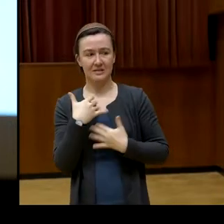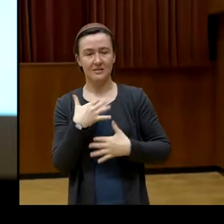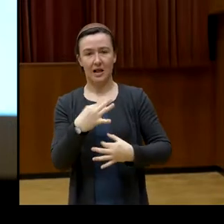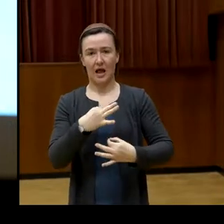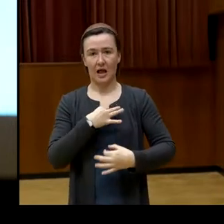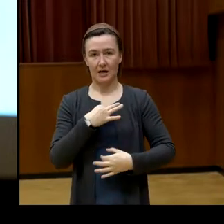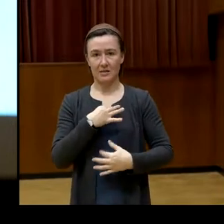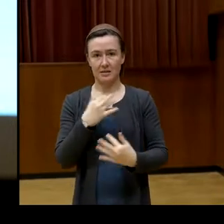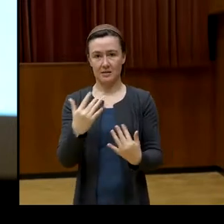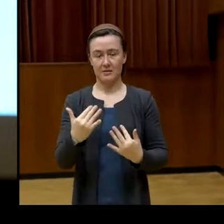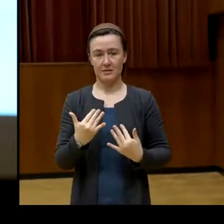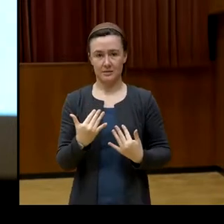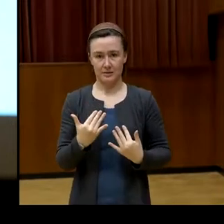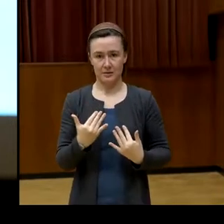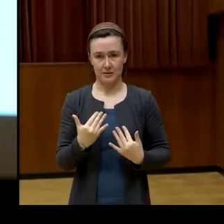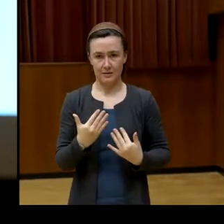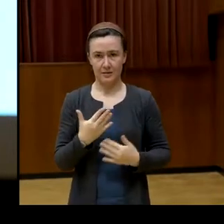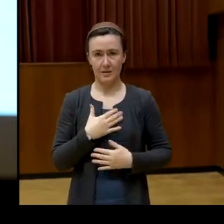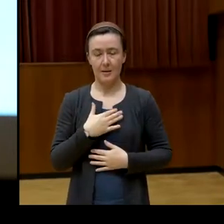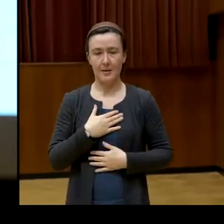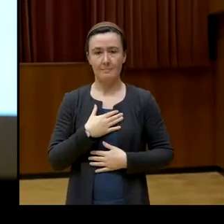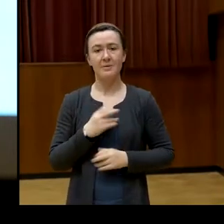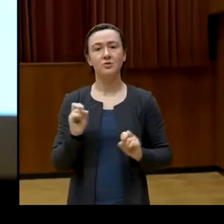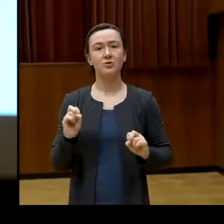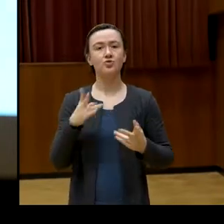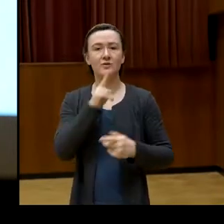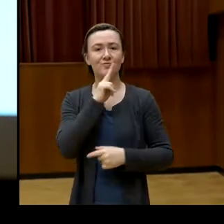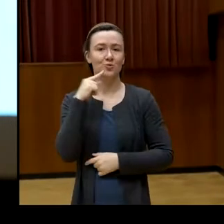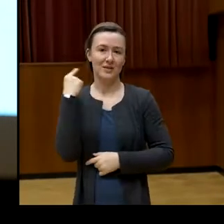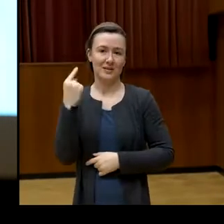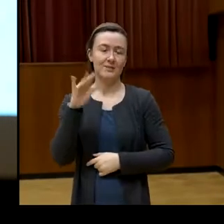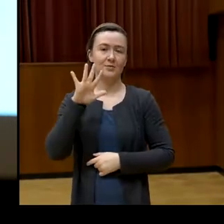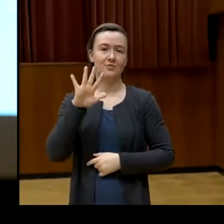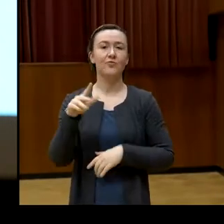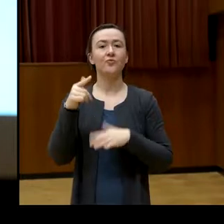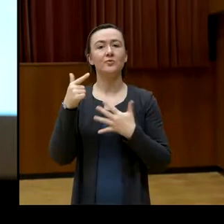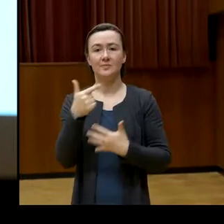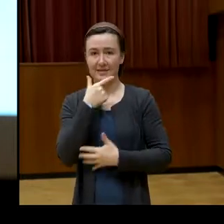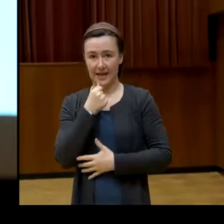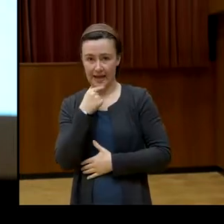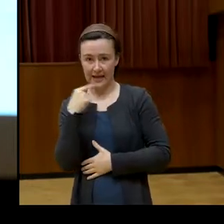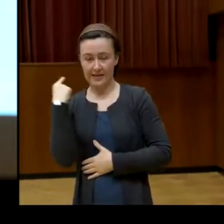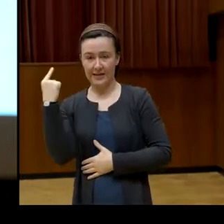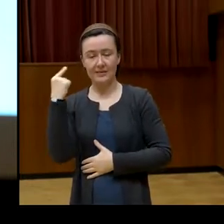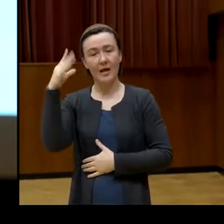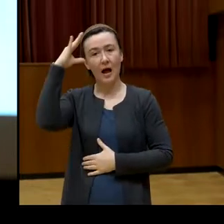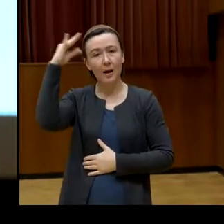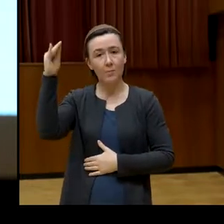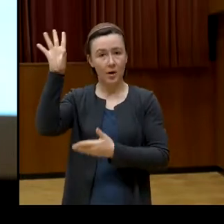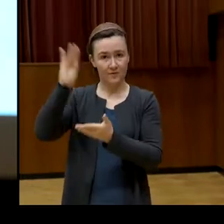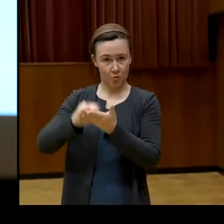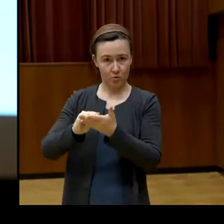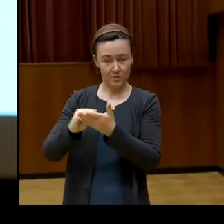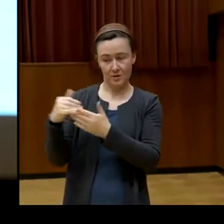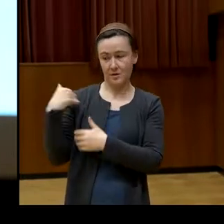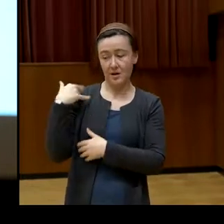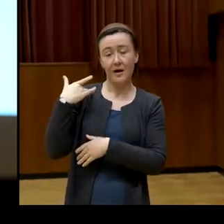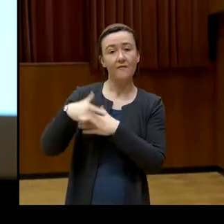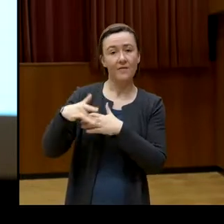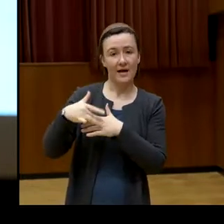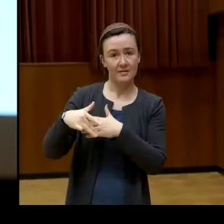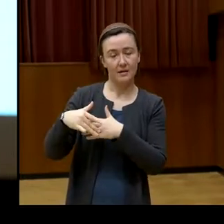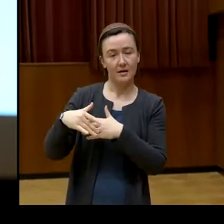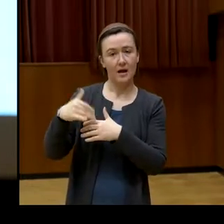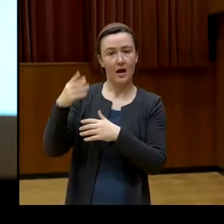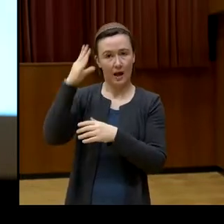Meine 75-jährige Stiefmutter wohnt in Hamburg und hat mich am Freitag aus Hamburg begeistert angerufen